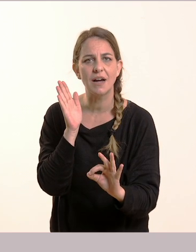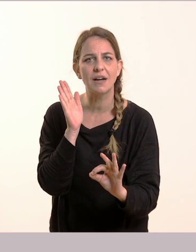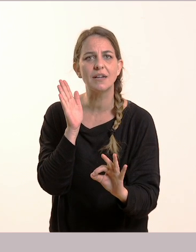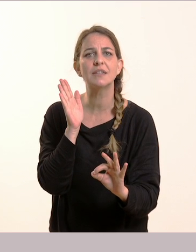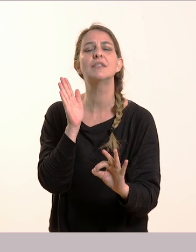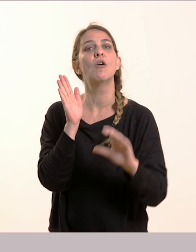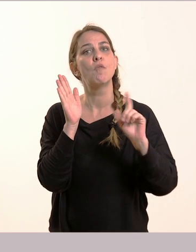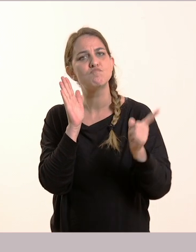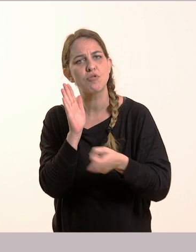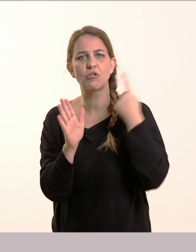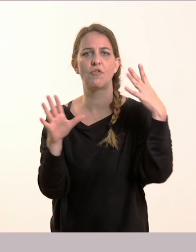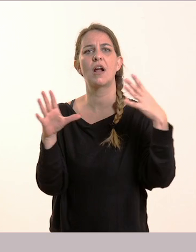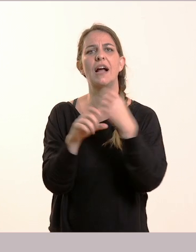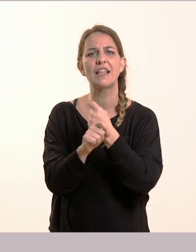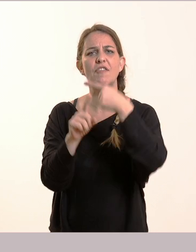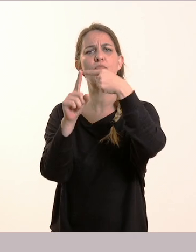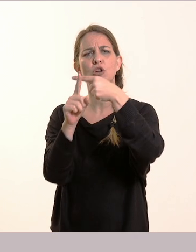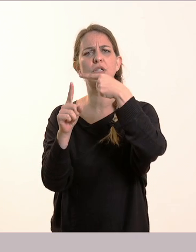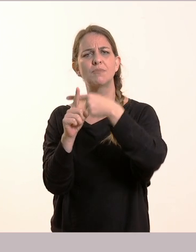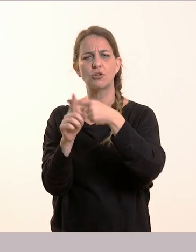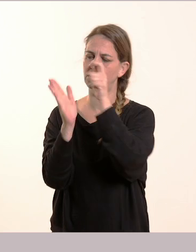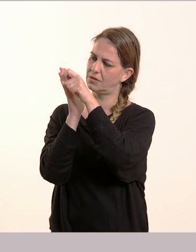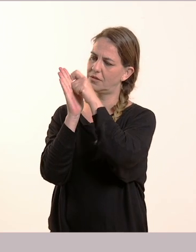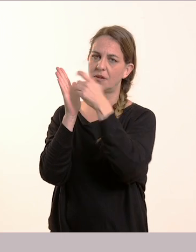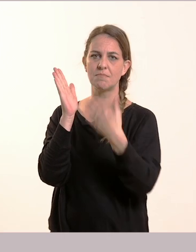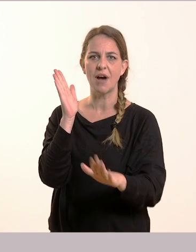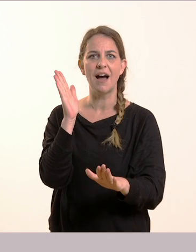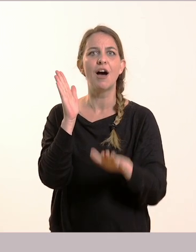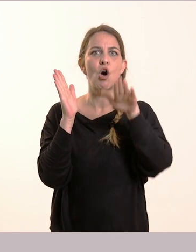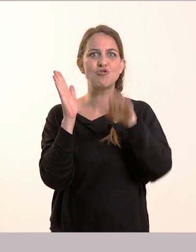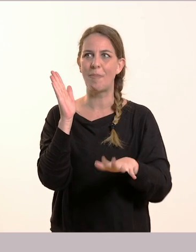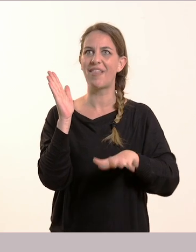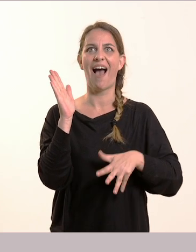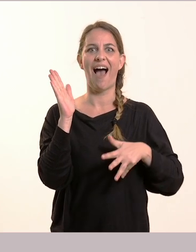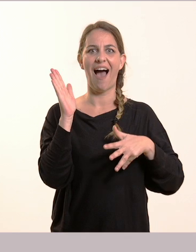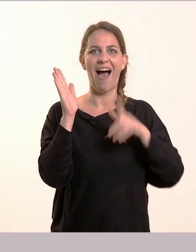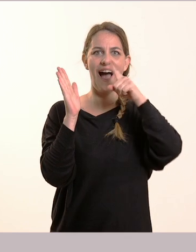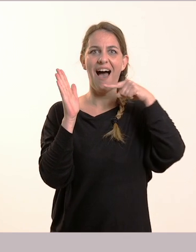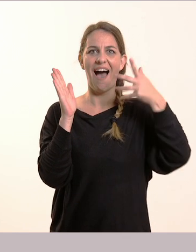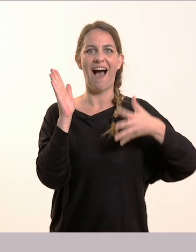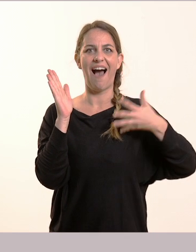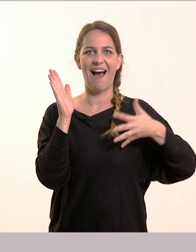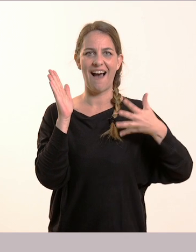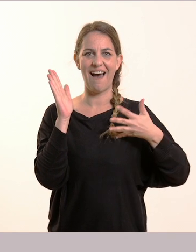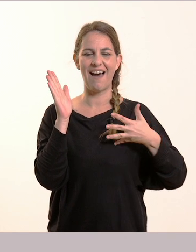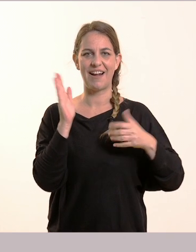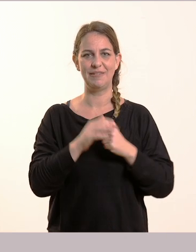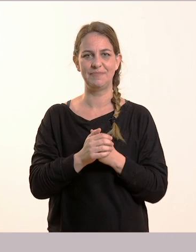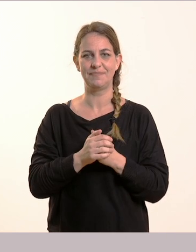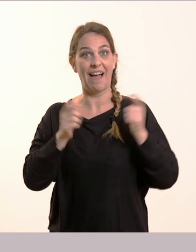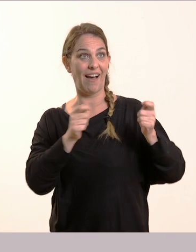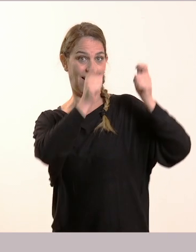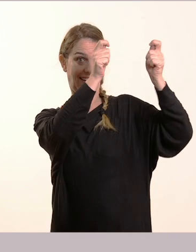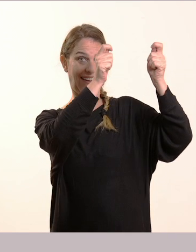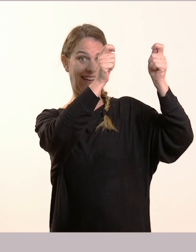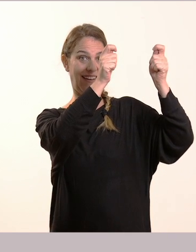προσθέσεις. Βλέπετε ότι ένα πολύ μεγάλο χαμόγελο έχει απλωθεί στο πρόσωπό του. Και σηκώνει και τα χέρια ψηλά για να